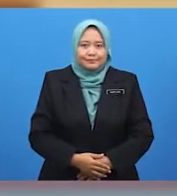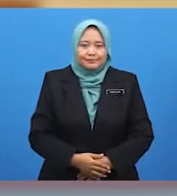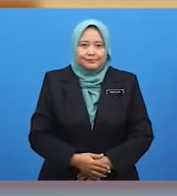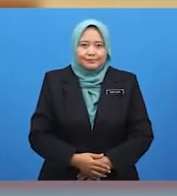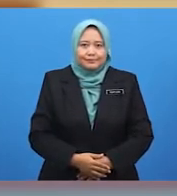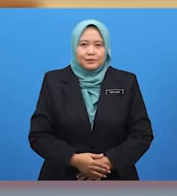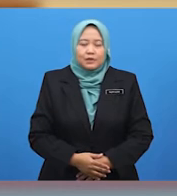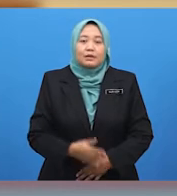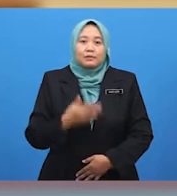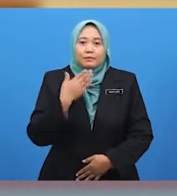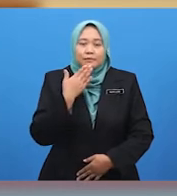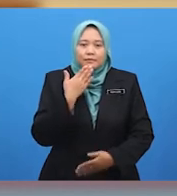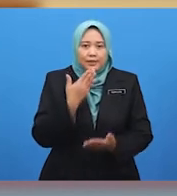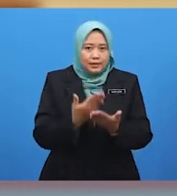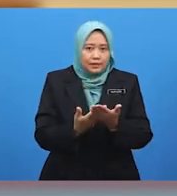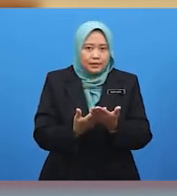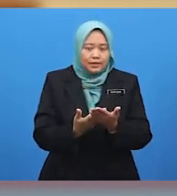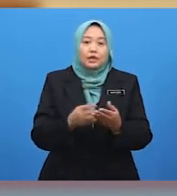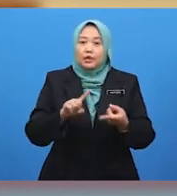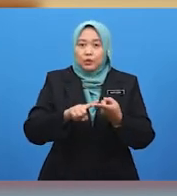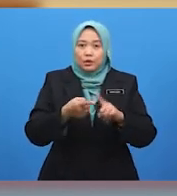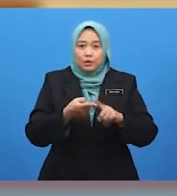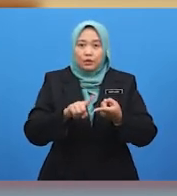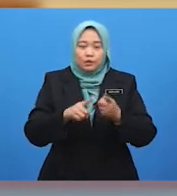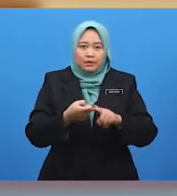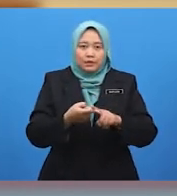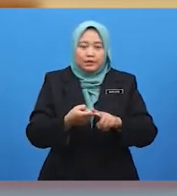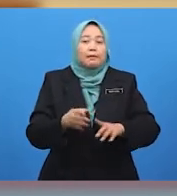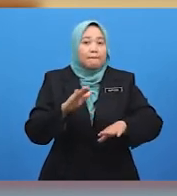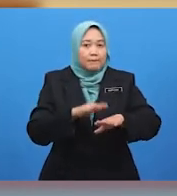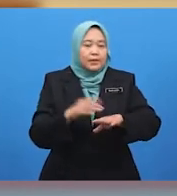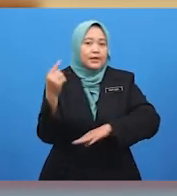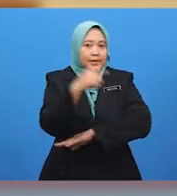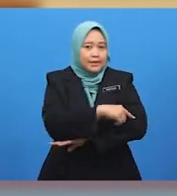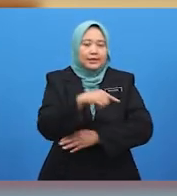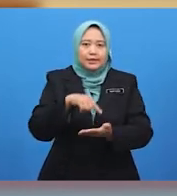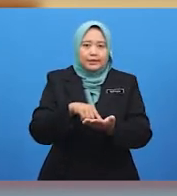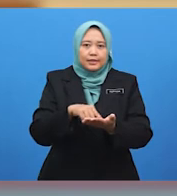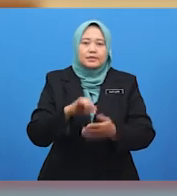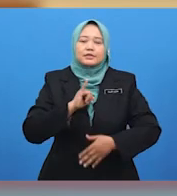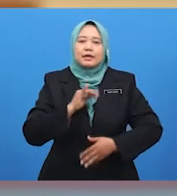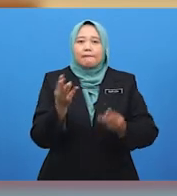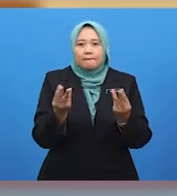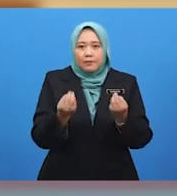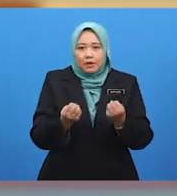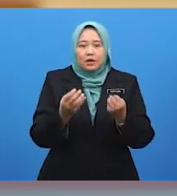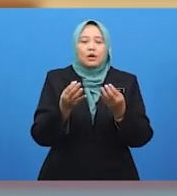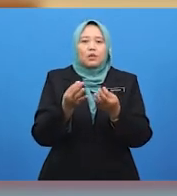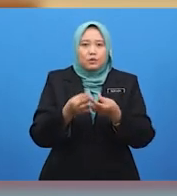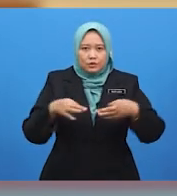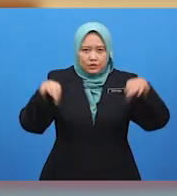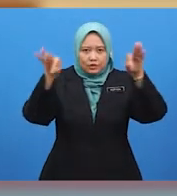Baik, kawan-kawan. Pada hari ini, saya hendak menceritakan pengalaman saya